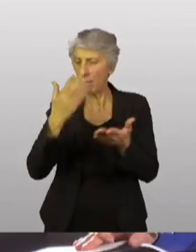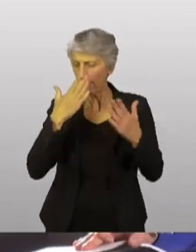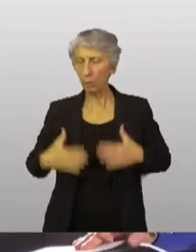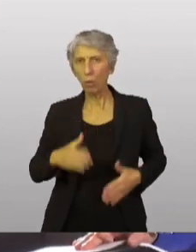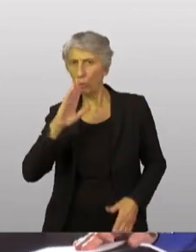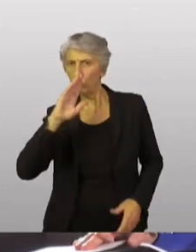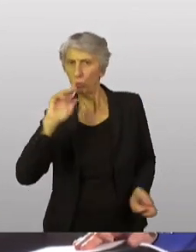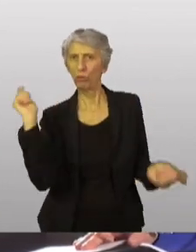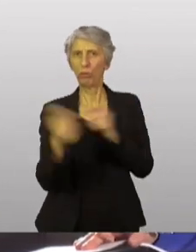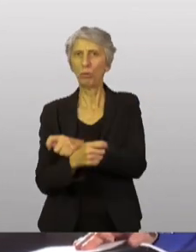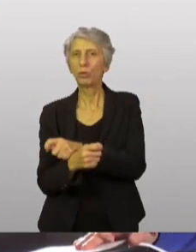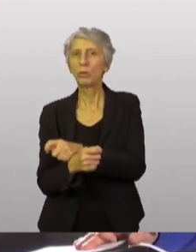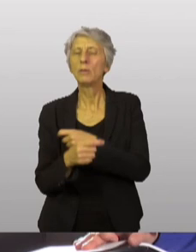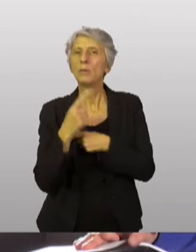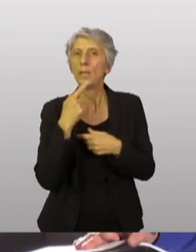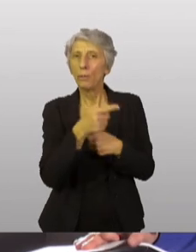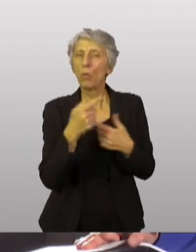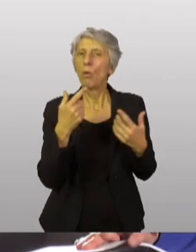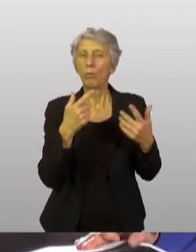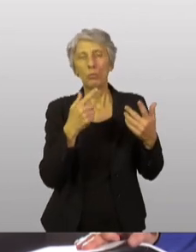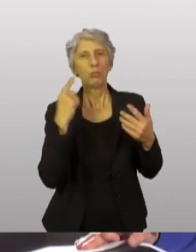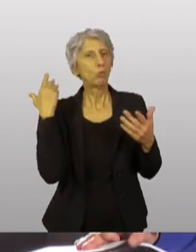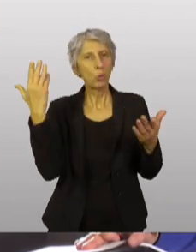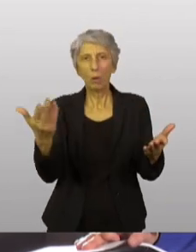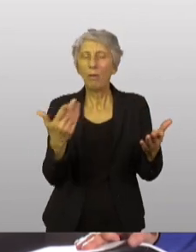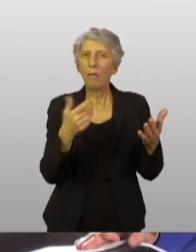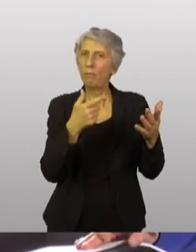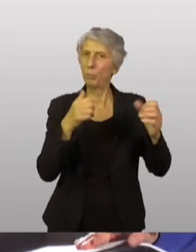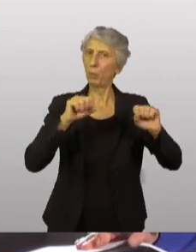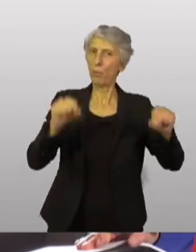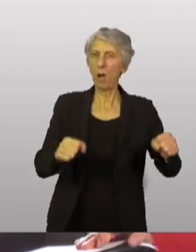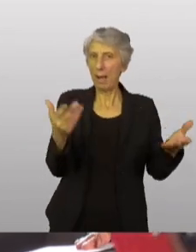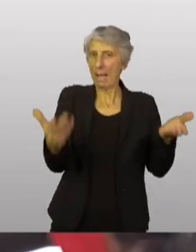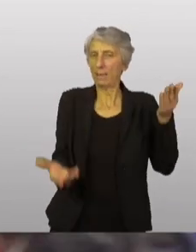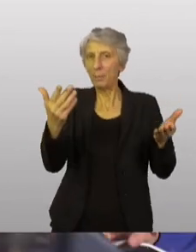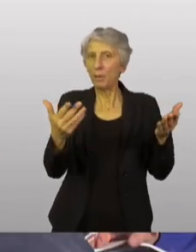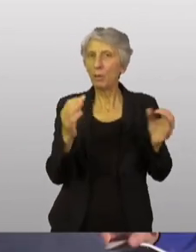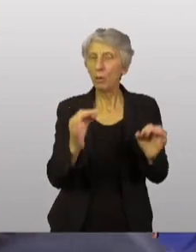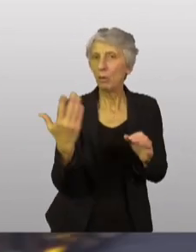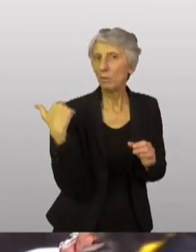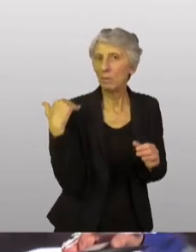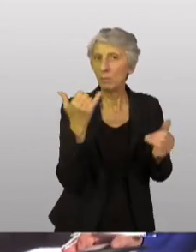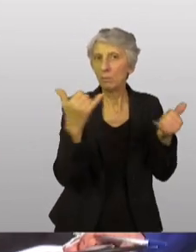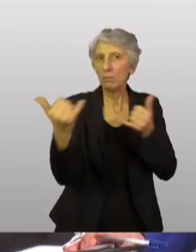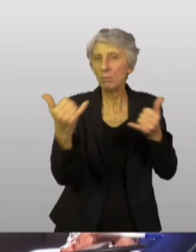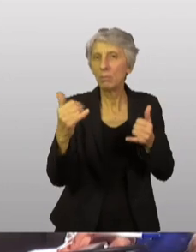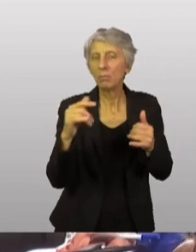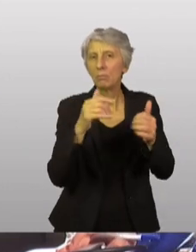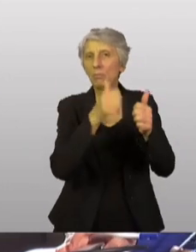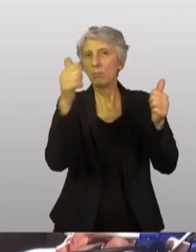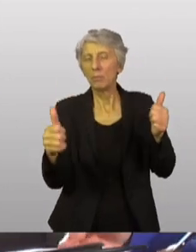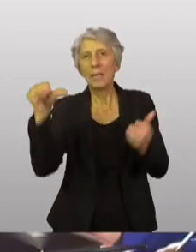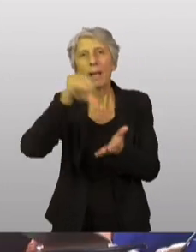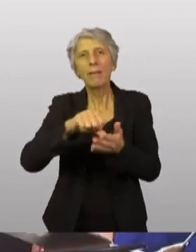toujours été une force d'équilibre et vous avez toujours eu ce dialogue. Le dernier entretien téléphonique avec votre homologue iranien